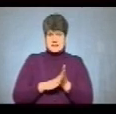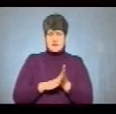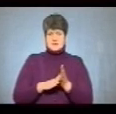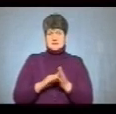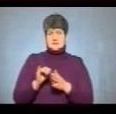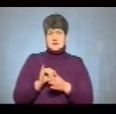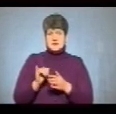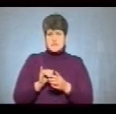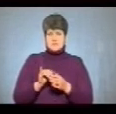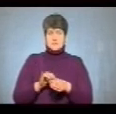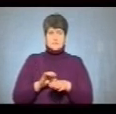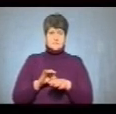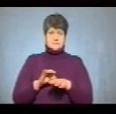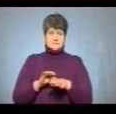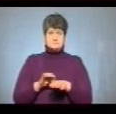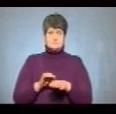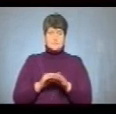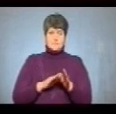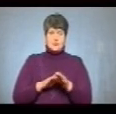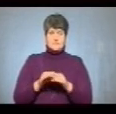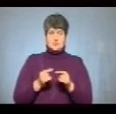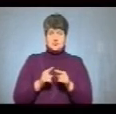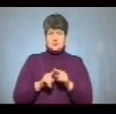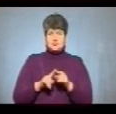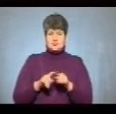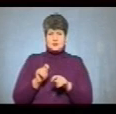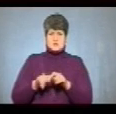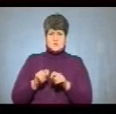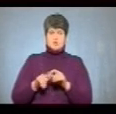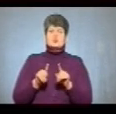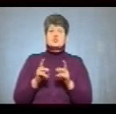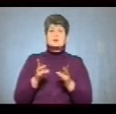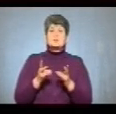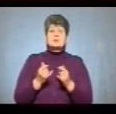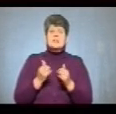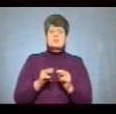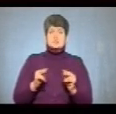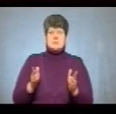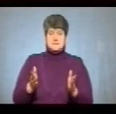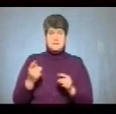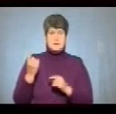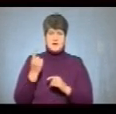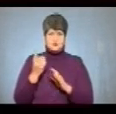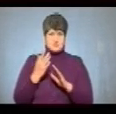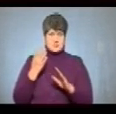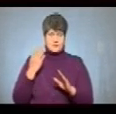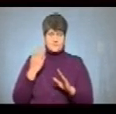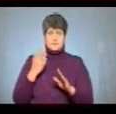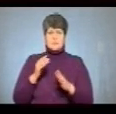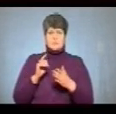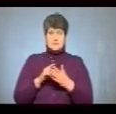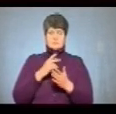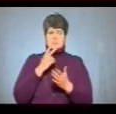і, власне, проходити повністю цю сертифікацію. Що необхідне для вчителя? В першу чергу, вчитель має